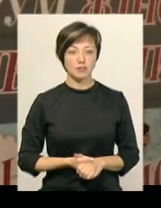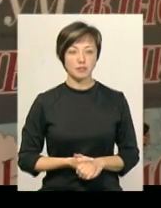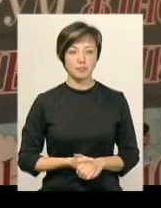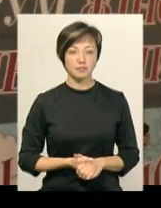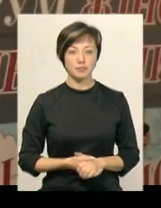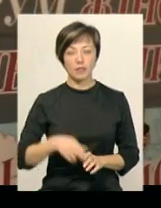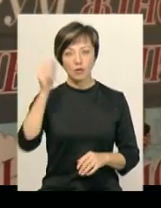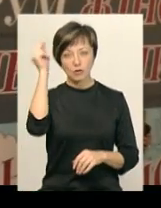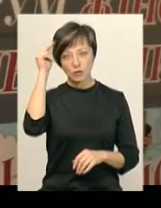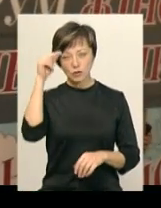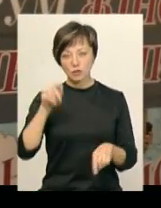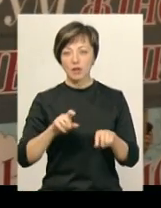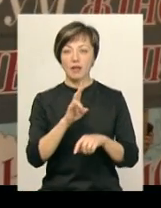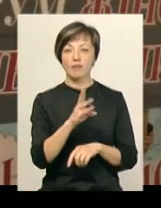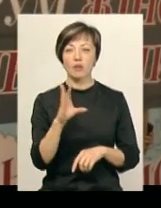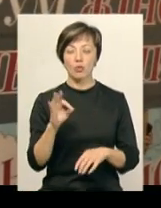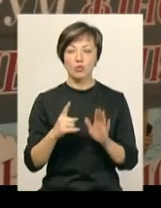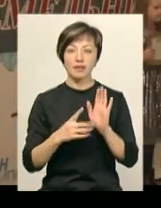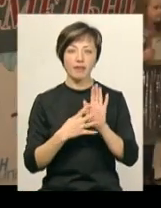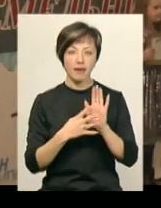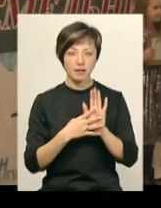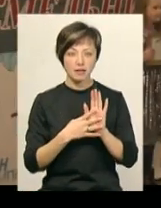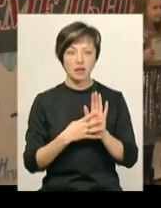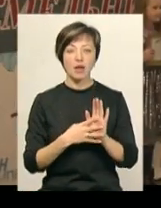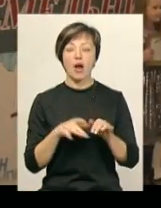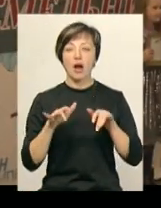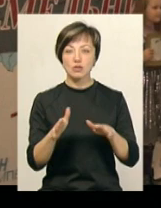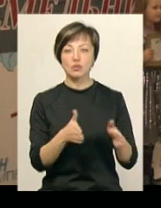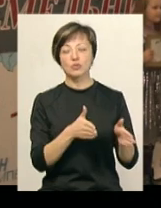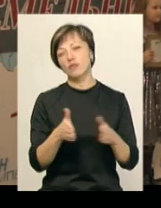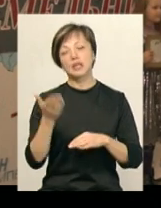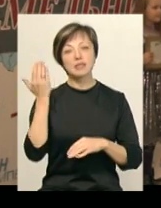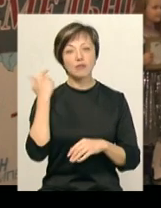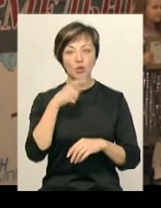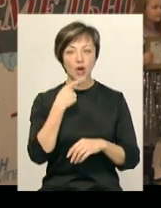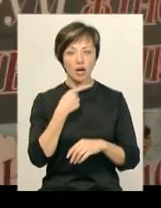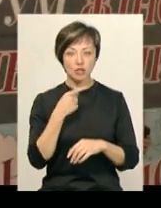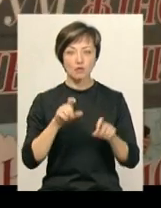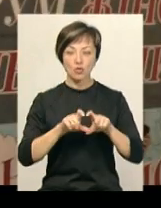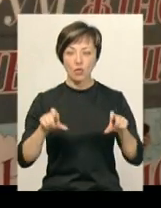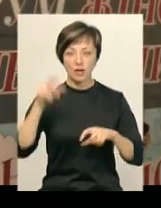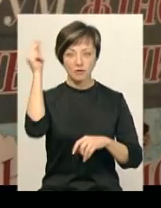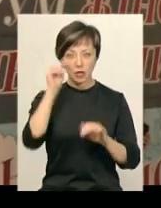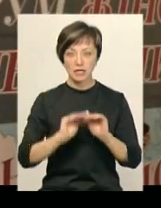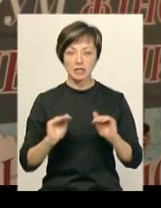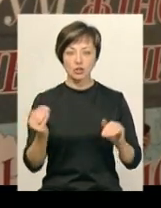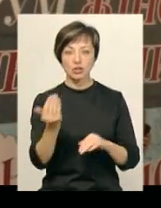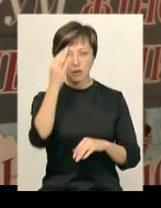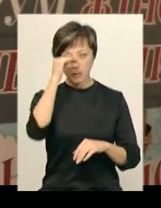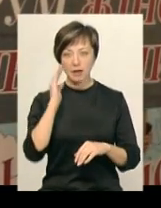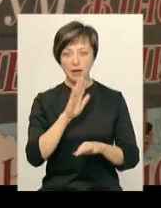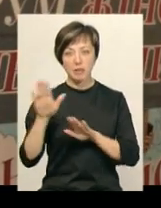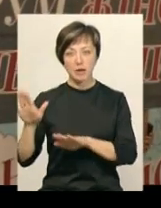Учениця навчально-виховного об'єднання номер 9 Вікторія Злінська до акції готувалась давно. Каже, у її школі навчаються діти, чиї батьки